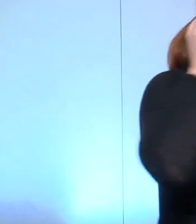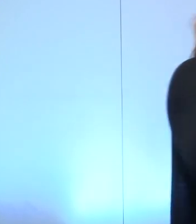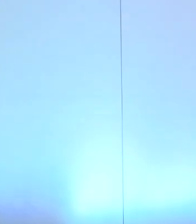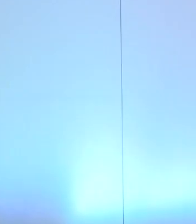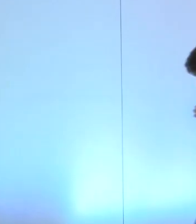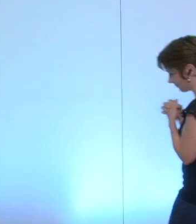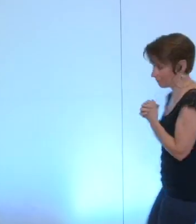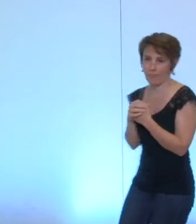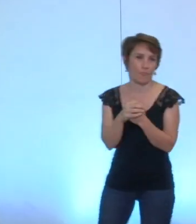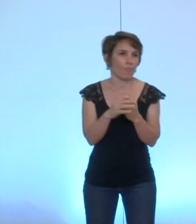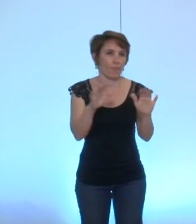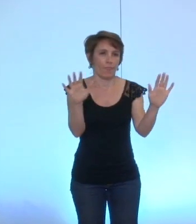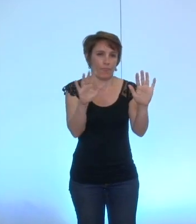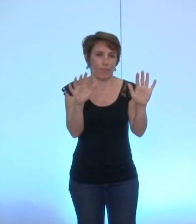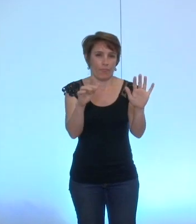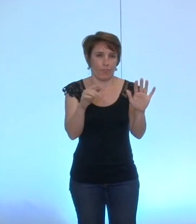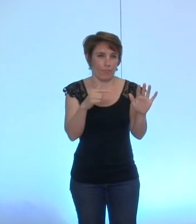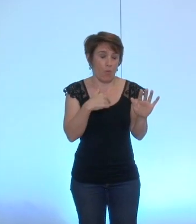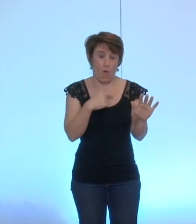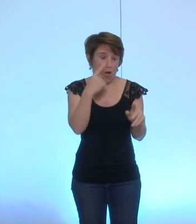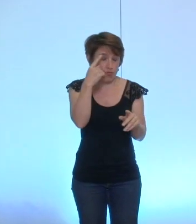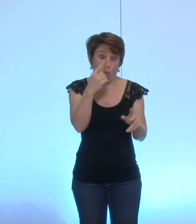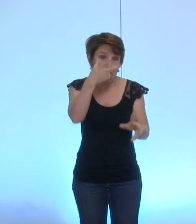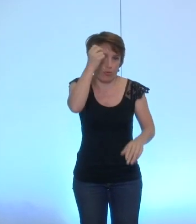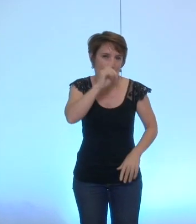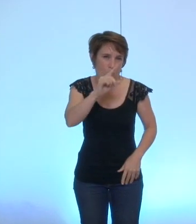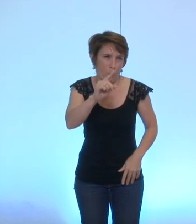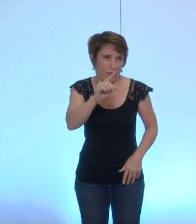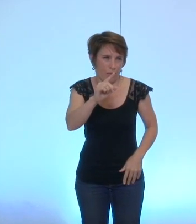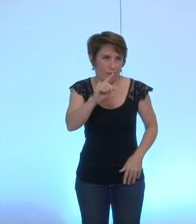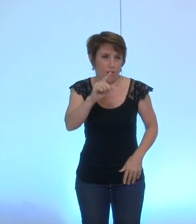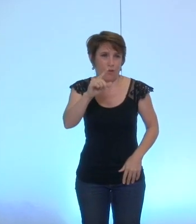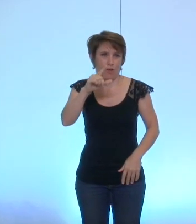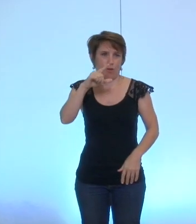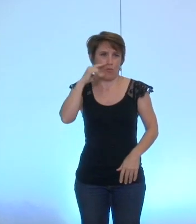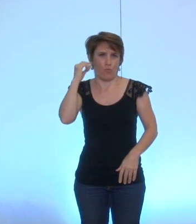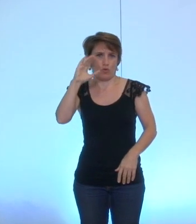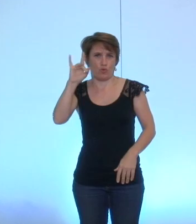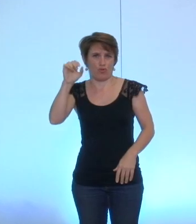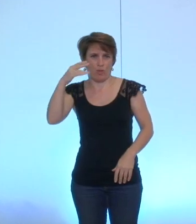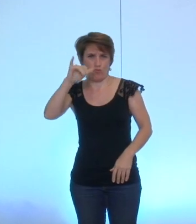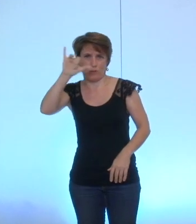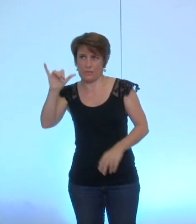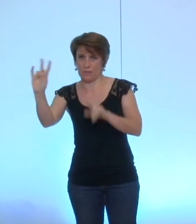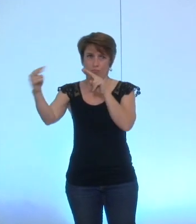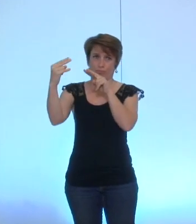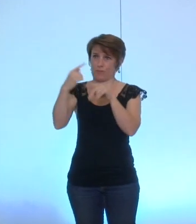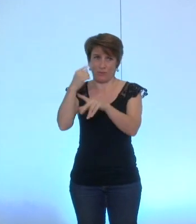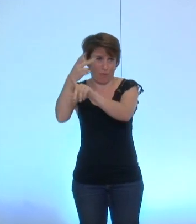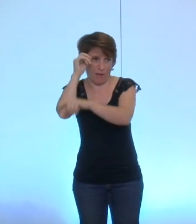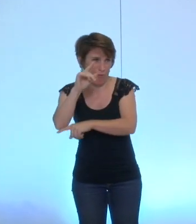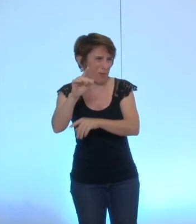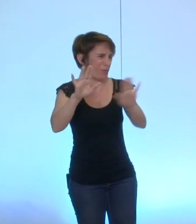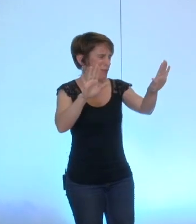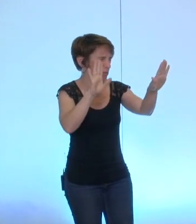je crois que je n'ai pas compris je vois les regards de monsieur Chamussy qui montrent que vous n pas compris donc le texte c'est juste vous proposez donc